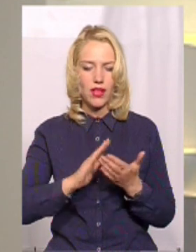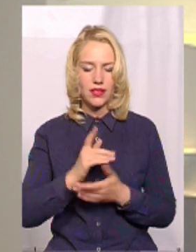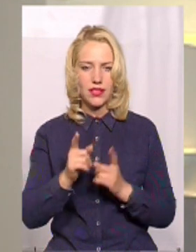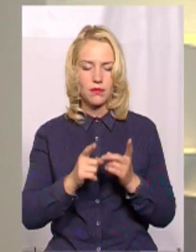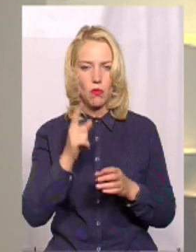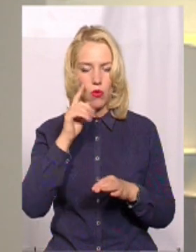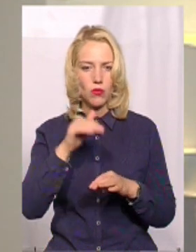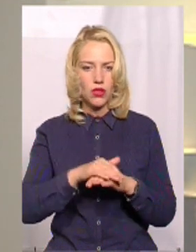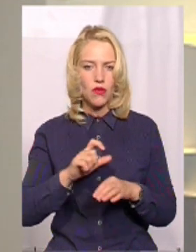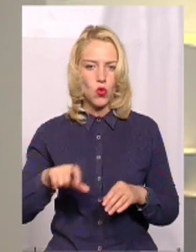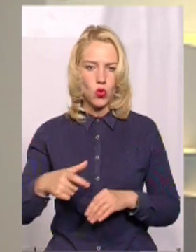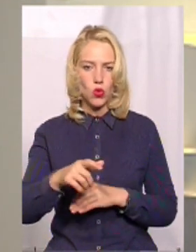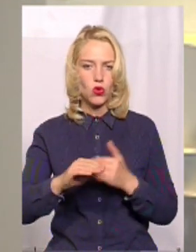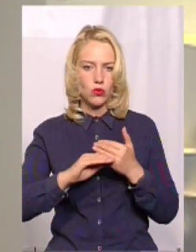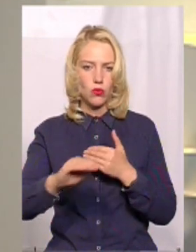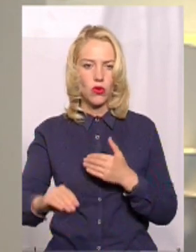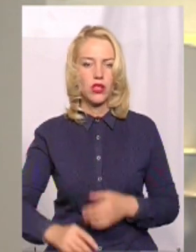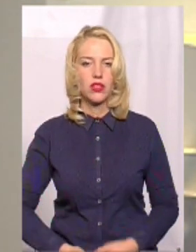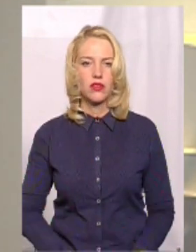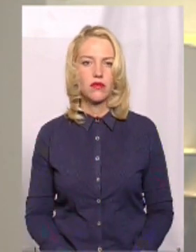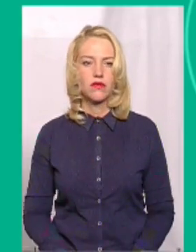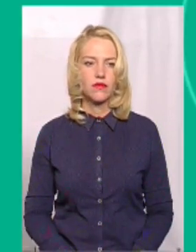помітив у дорожньому покритті. Подивімося.